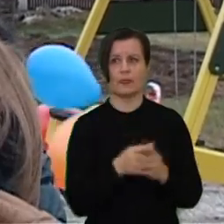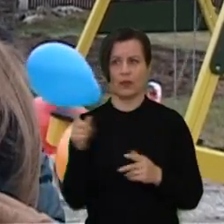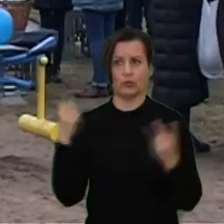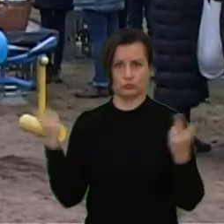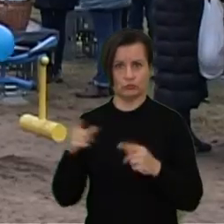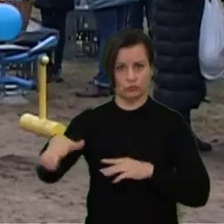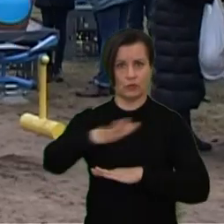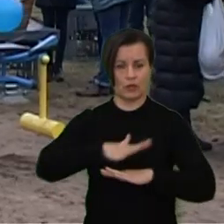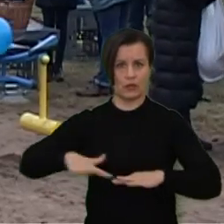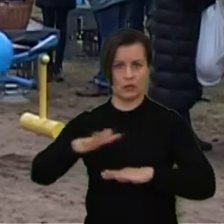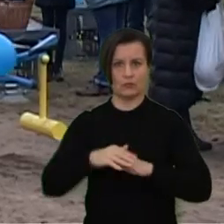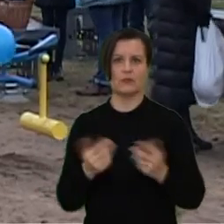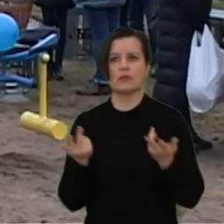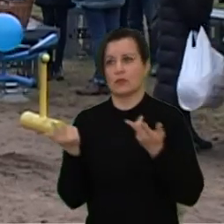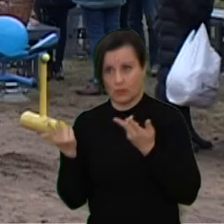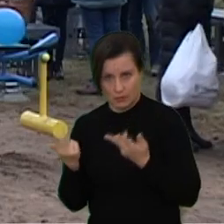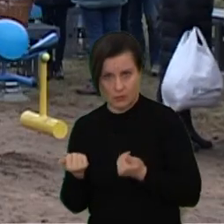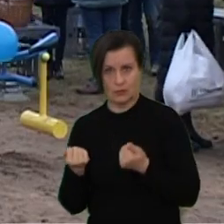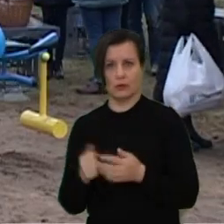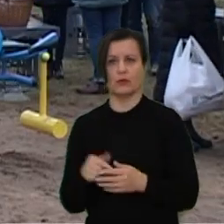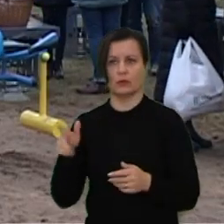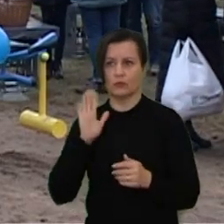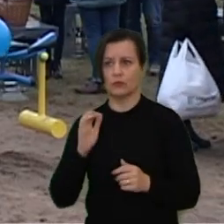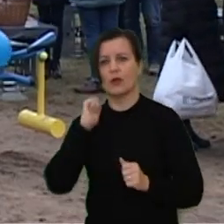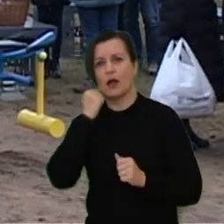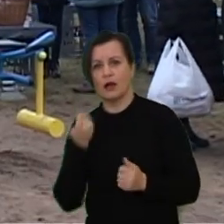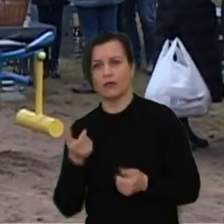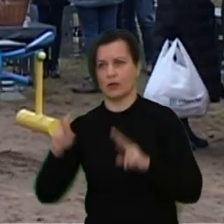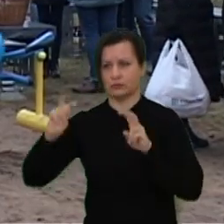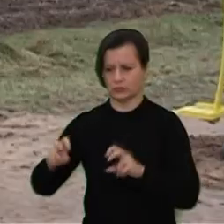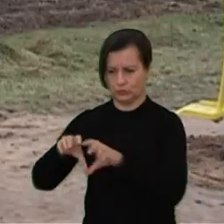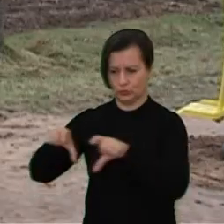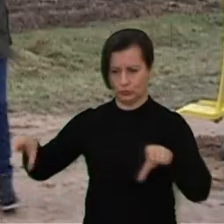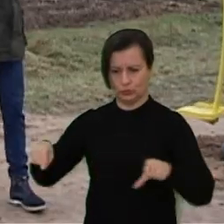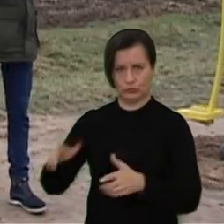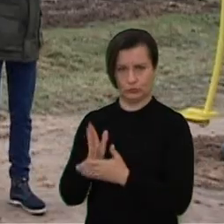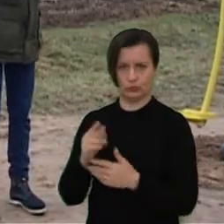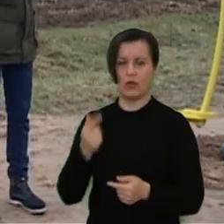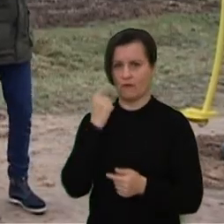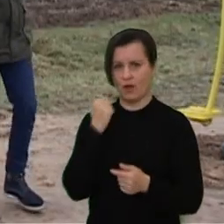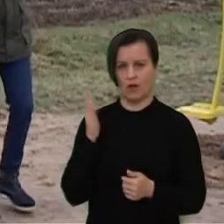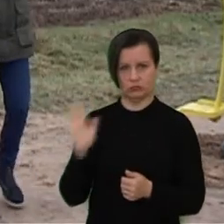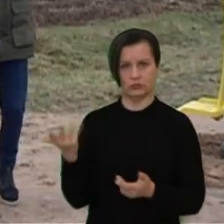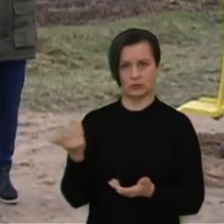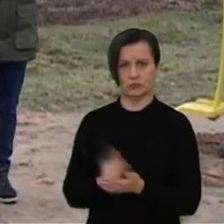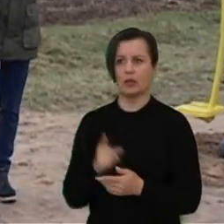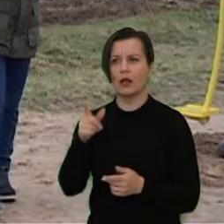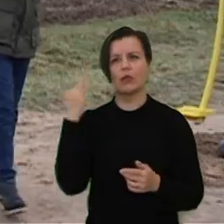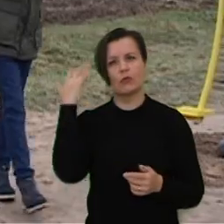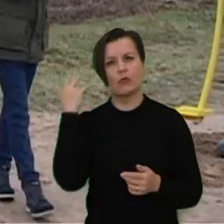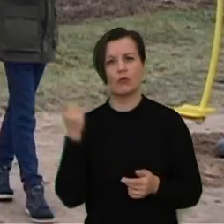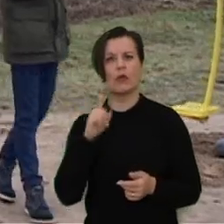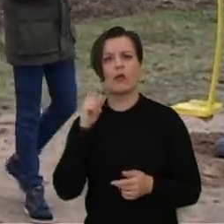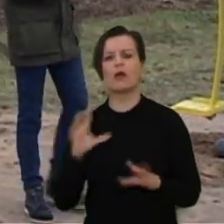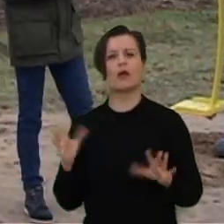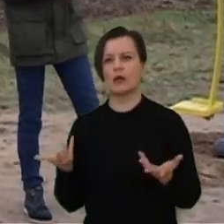Keliariškės. Reikalinga šitą aikštelę. Reikalinga. Bus dabar daugiau ką veikti ir pasisėdėti čia soliukai yra labai faina bus. O